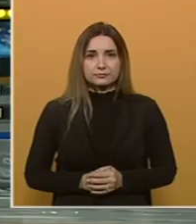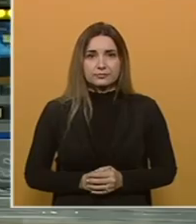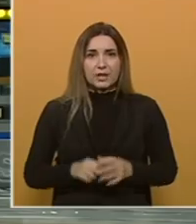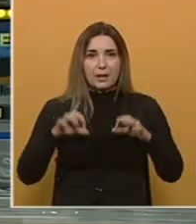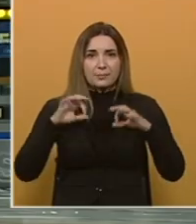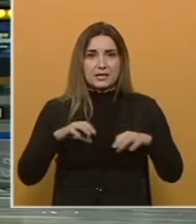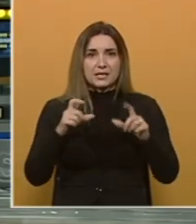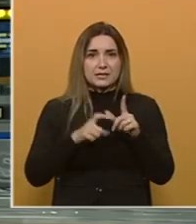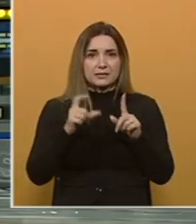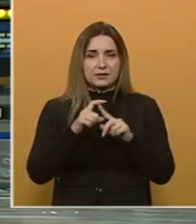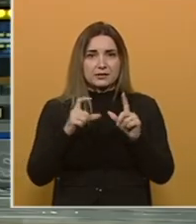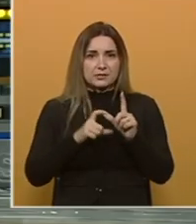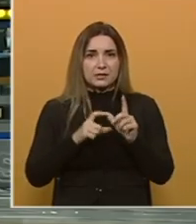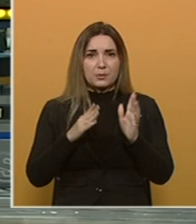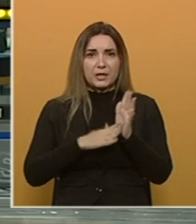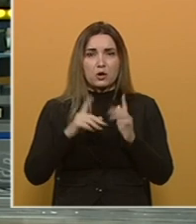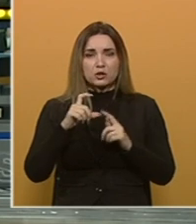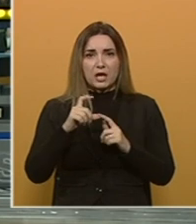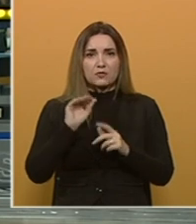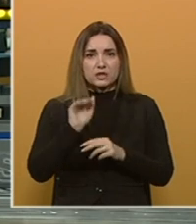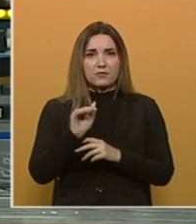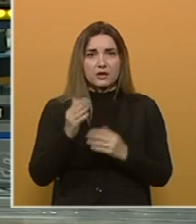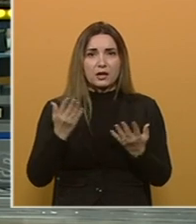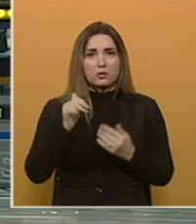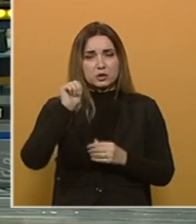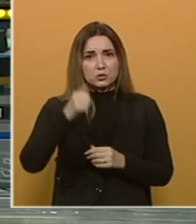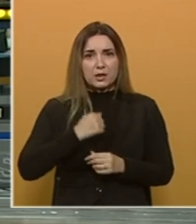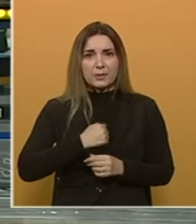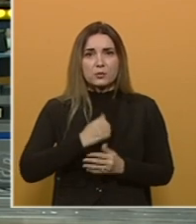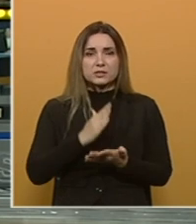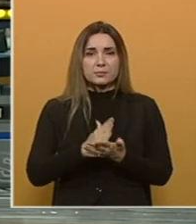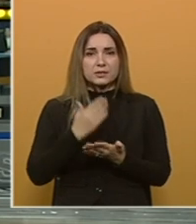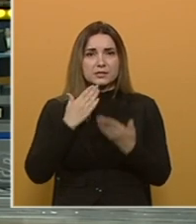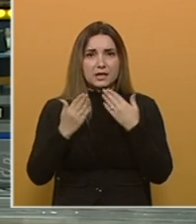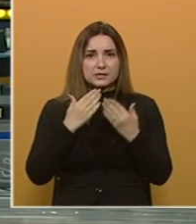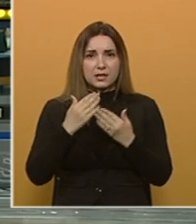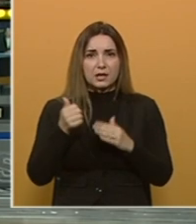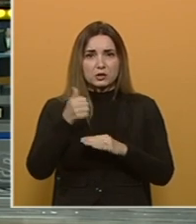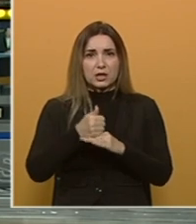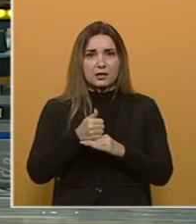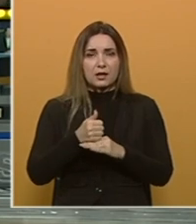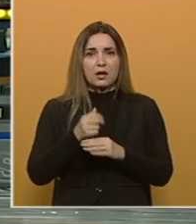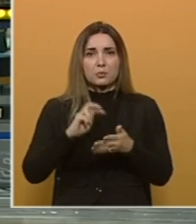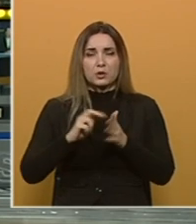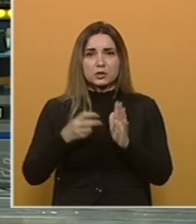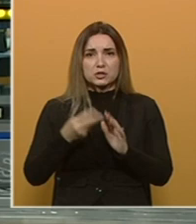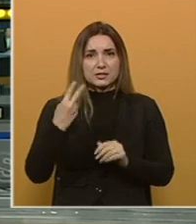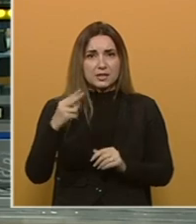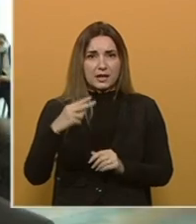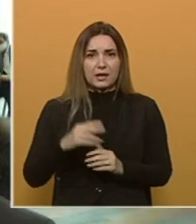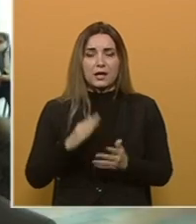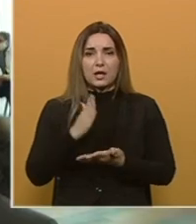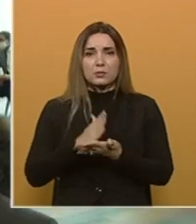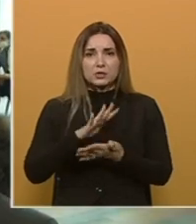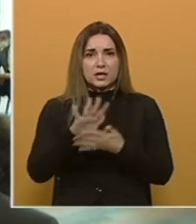Predsjednik Srpske demokratske stranke Mirko Šarović najavio je kako će sutra u Banjo Luci biti održan sastanak čelnika oporbenih političkih